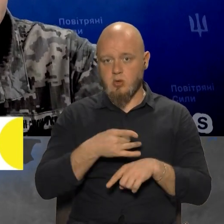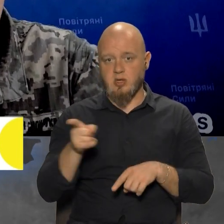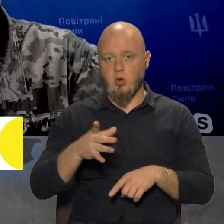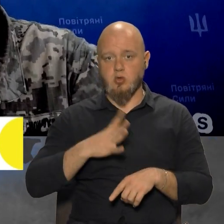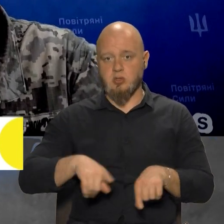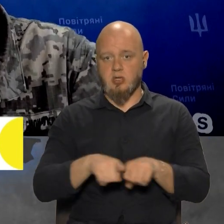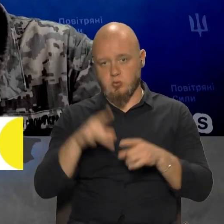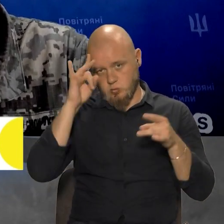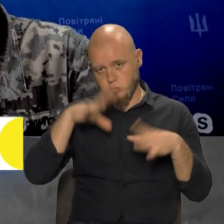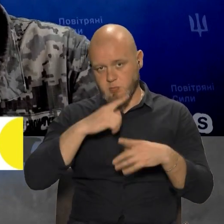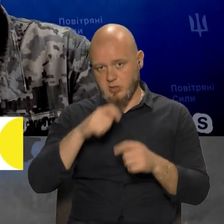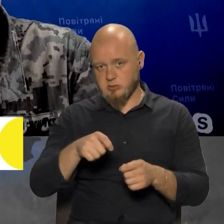очікує такий сюрприз. От і все.